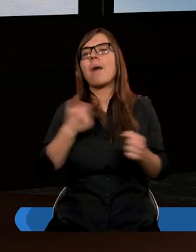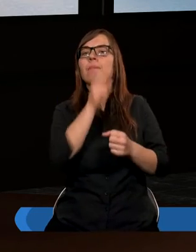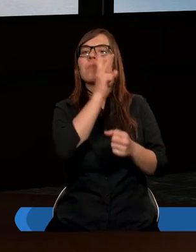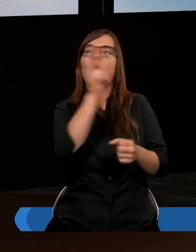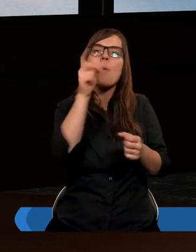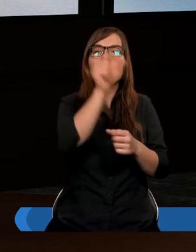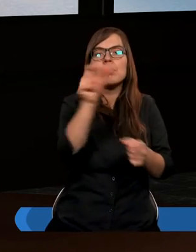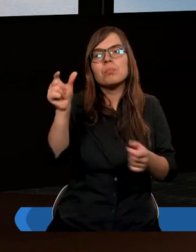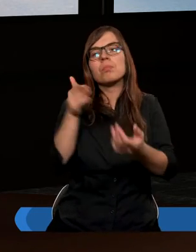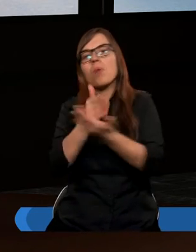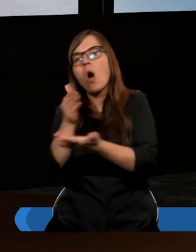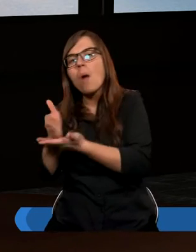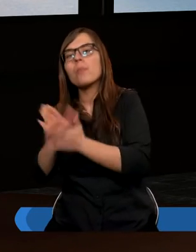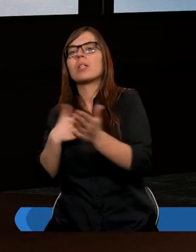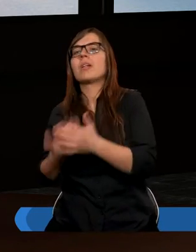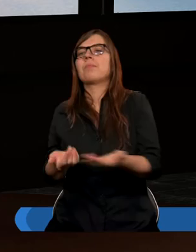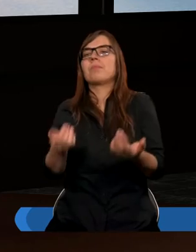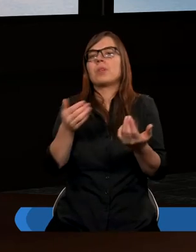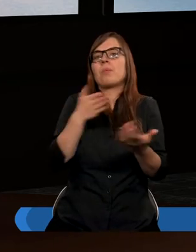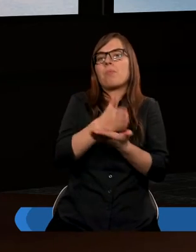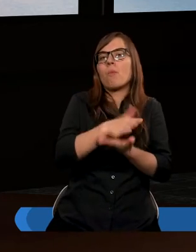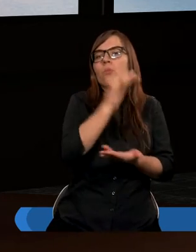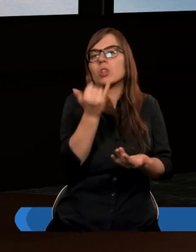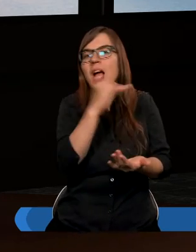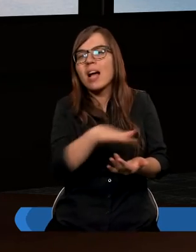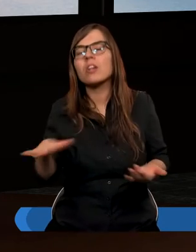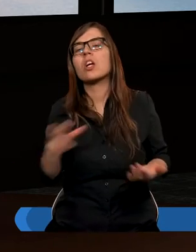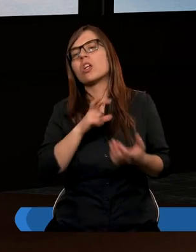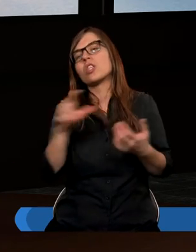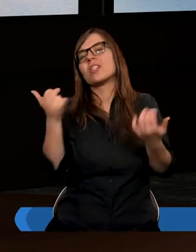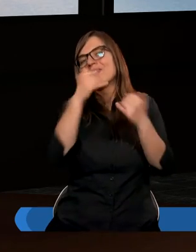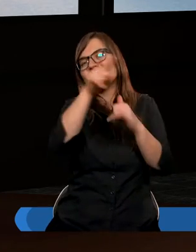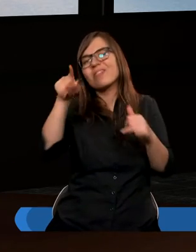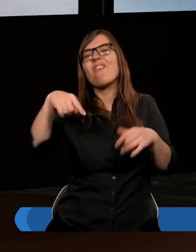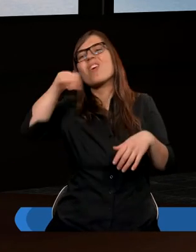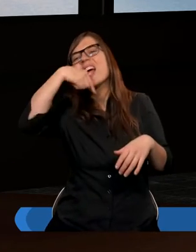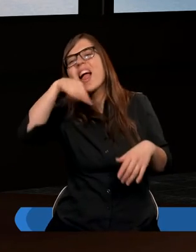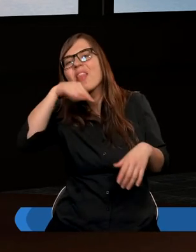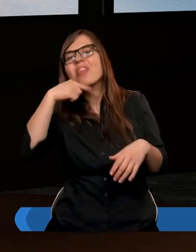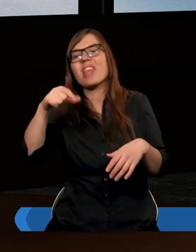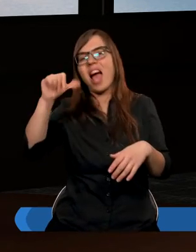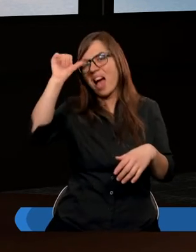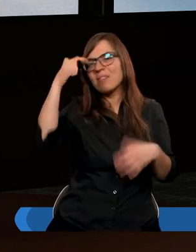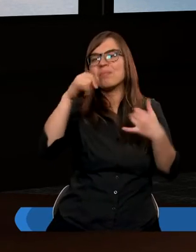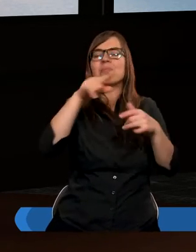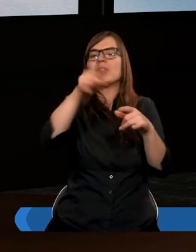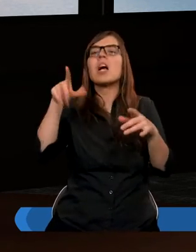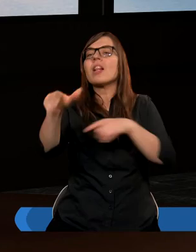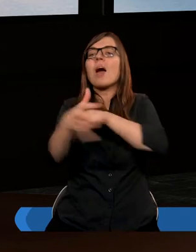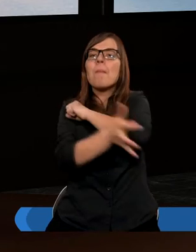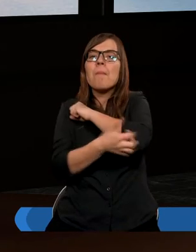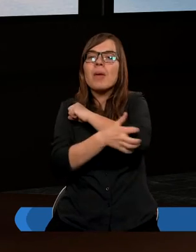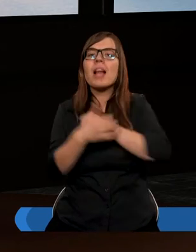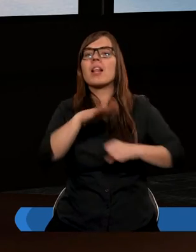pomóc, aby na przykład pomóc dzieciom, czy w Bangladeszu, czy w Indiach, żeby tam biedne